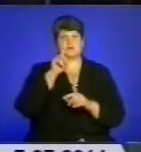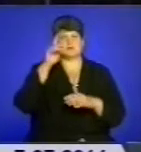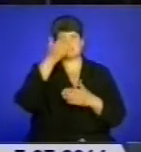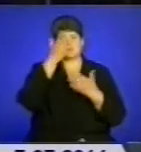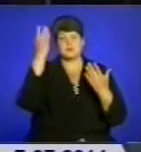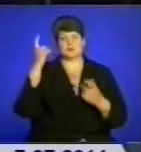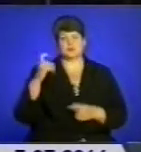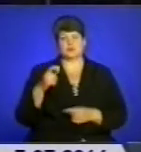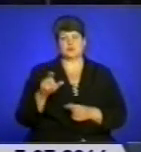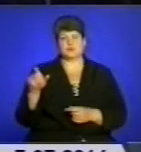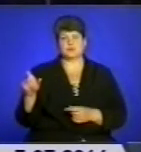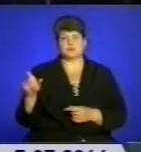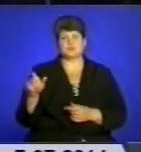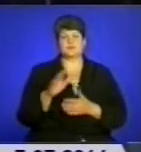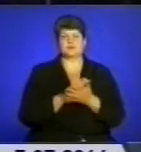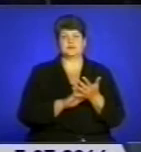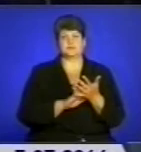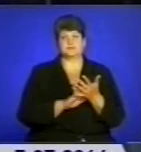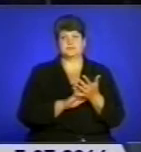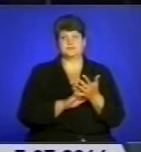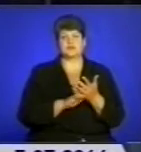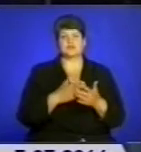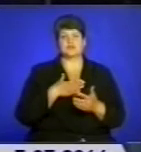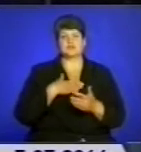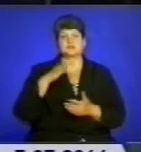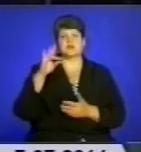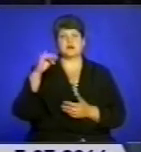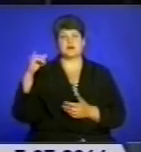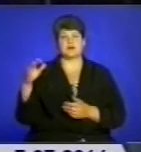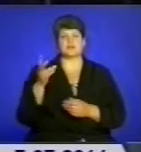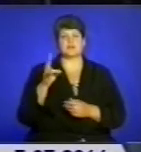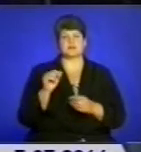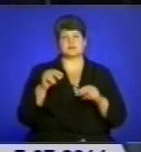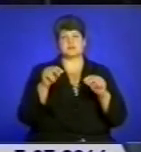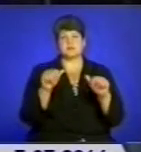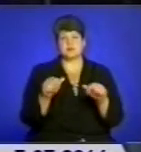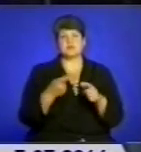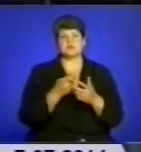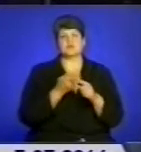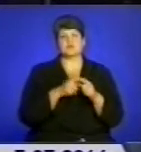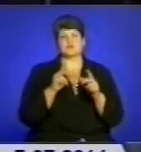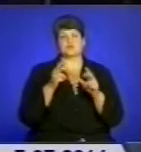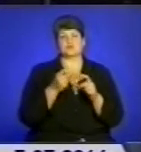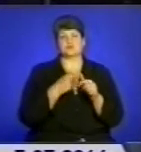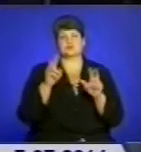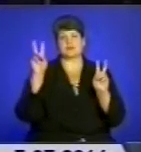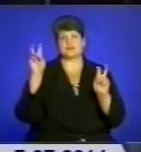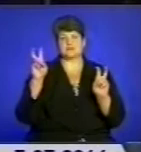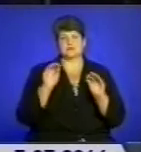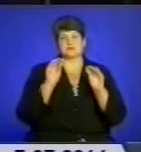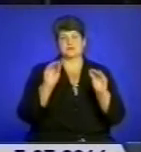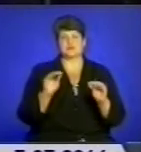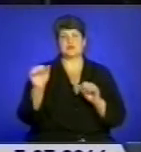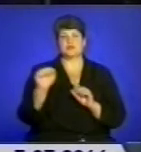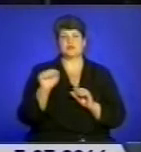І далі про мистецтво. У нашім раї на землі. Під такою назвою виставив свої роботи викладач Теребовлянського вищого